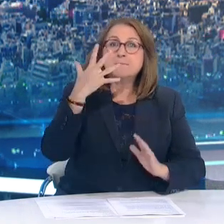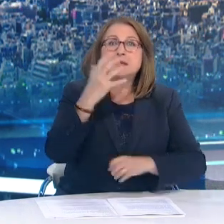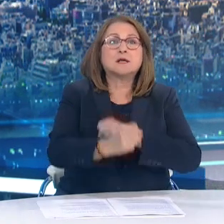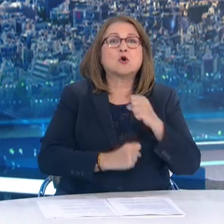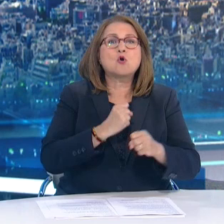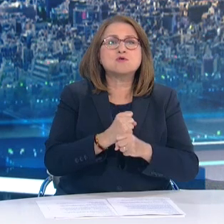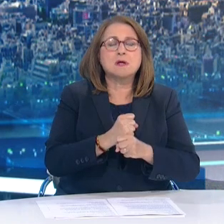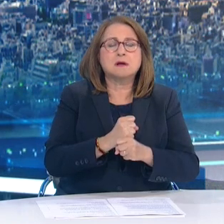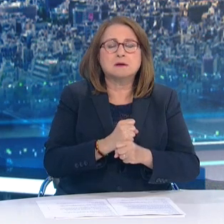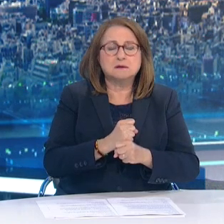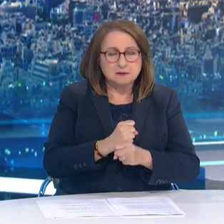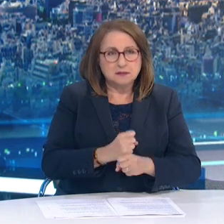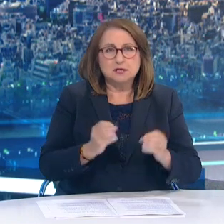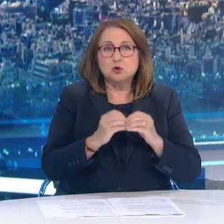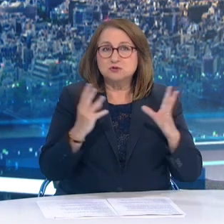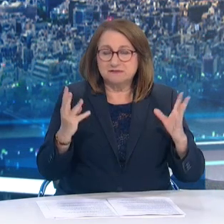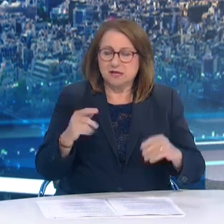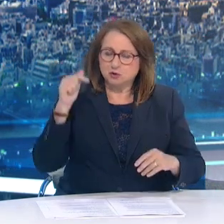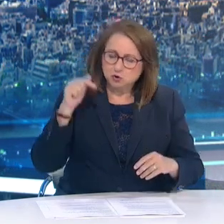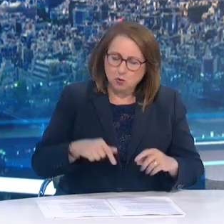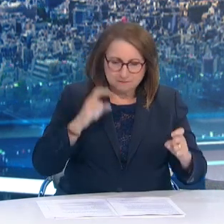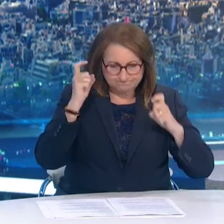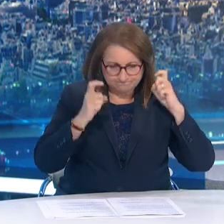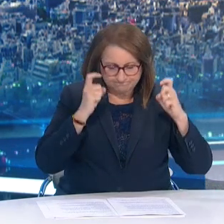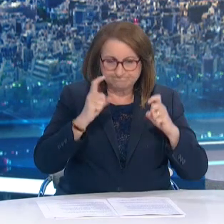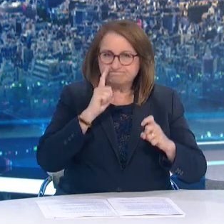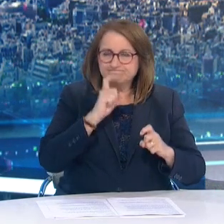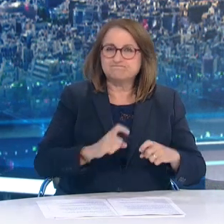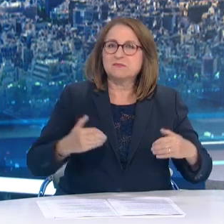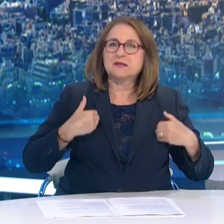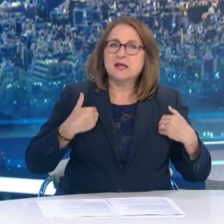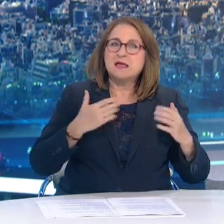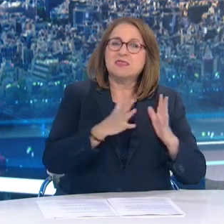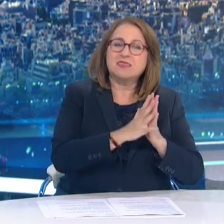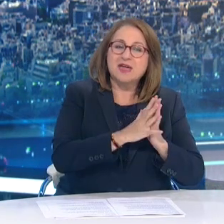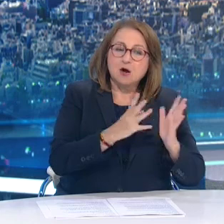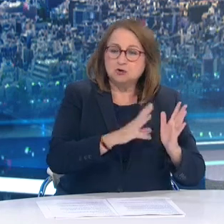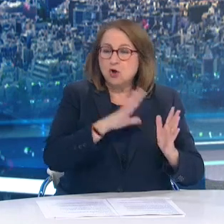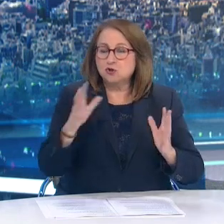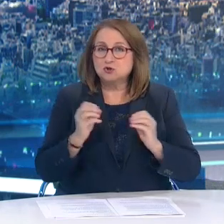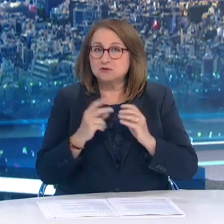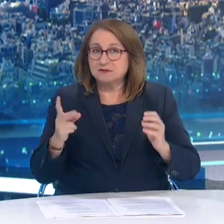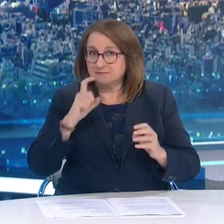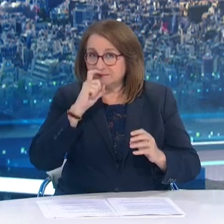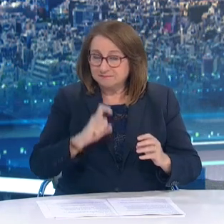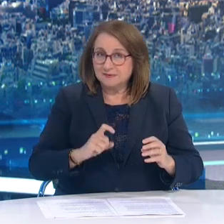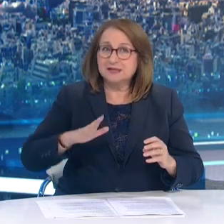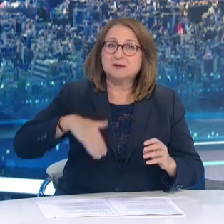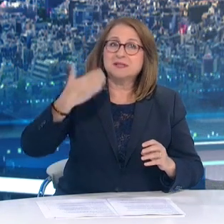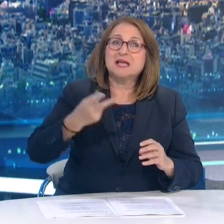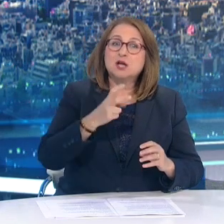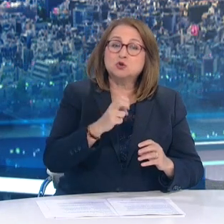κύριο λόγο τους νέους μας 18-24 ετών και στη συνέχεια την ηλικιακή ομάδα των 25-34 ετών.